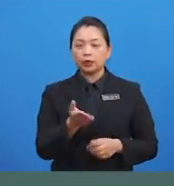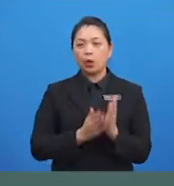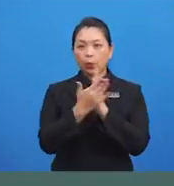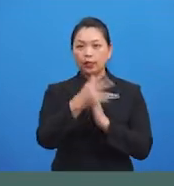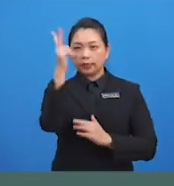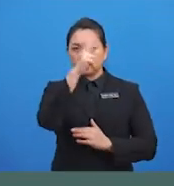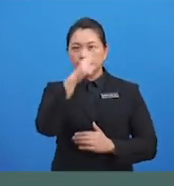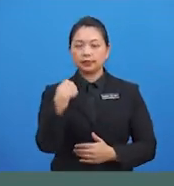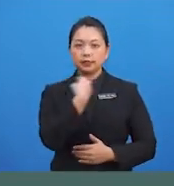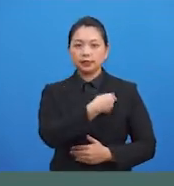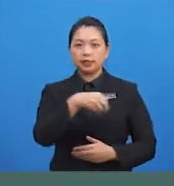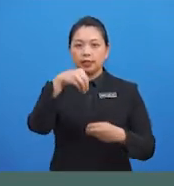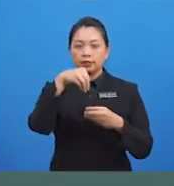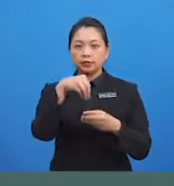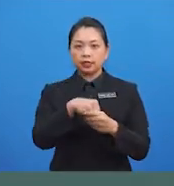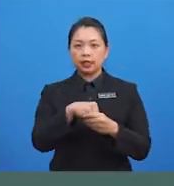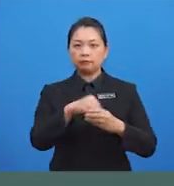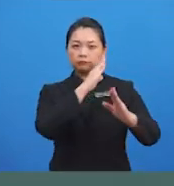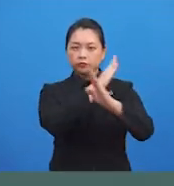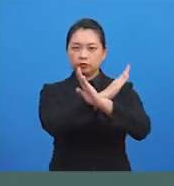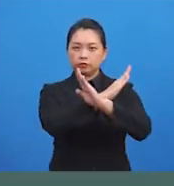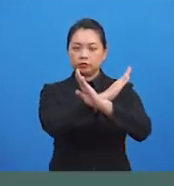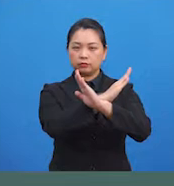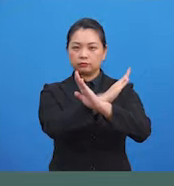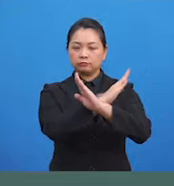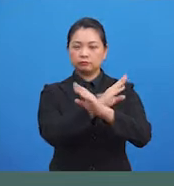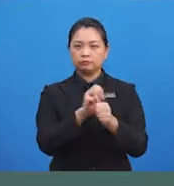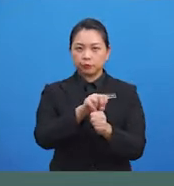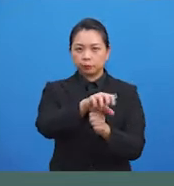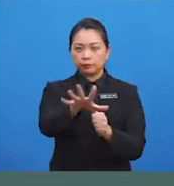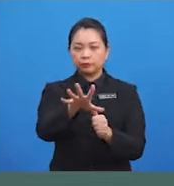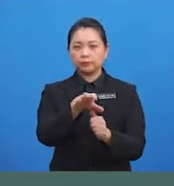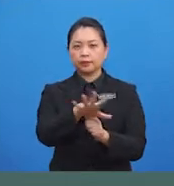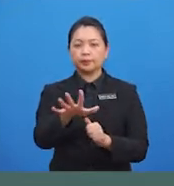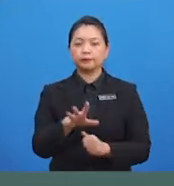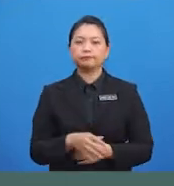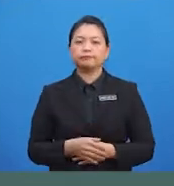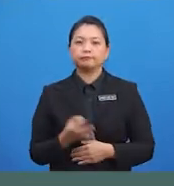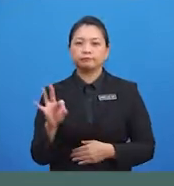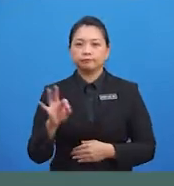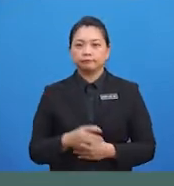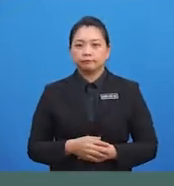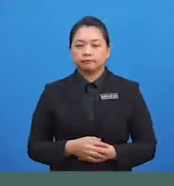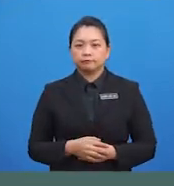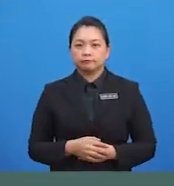kerajaan kita Dalam mencegah penularan wabak Covid-19